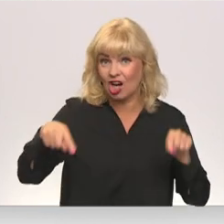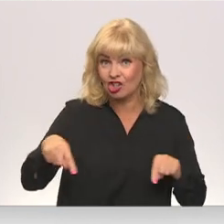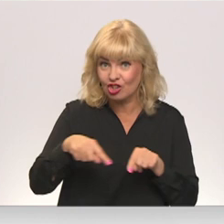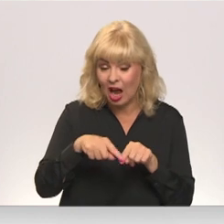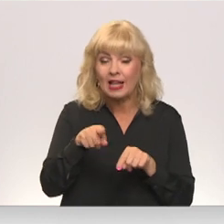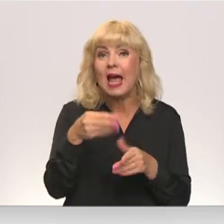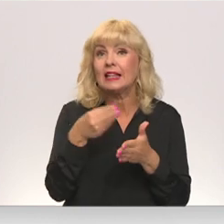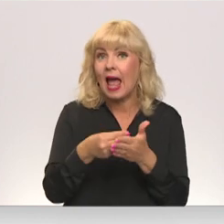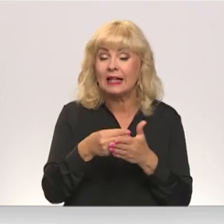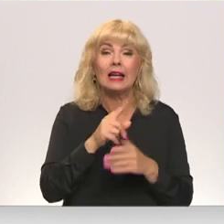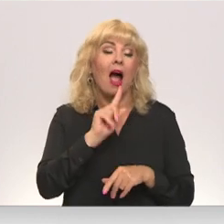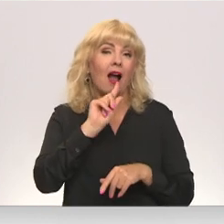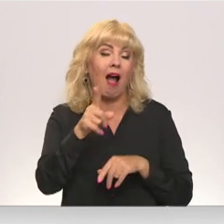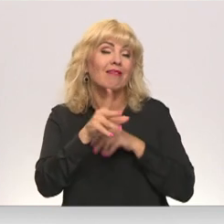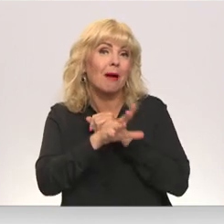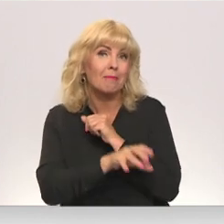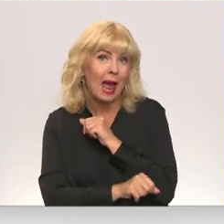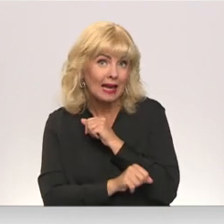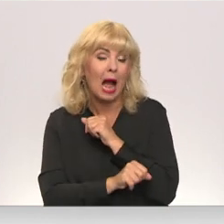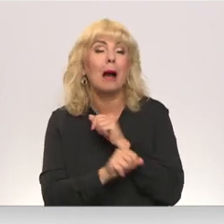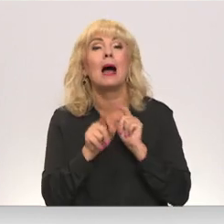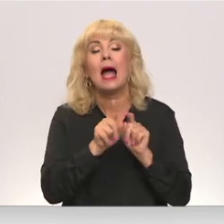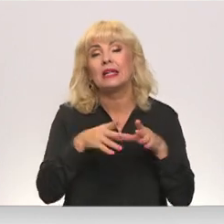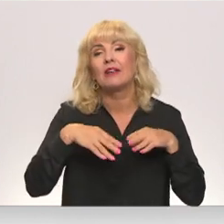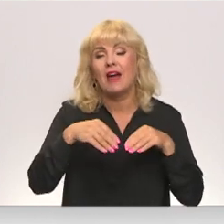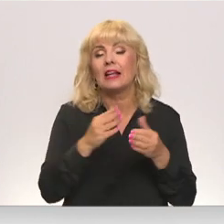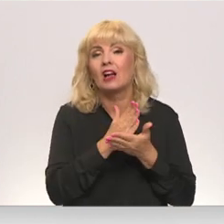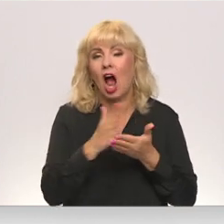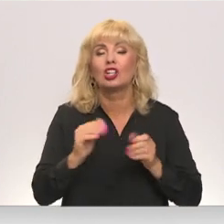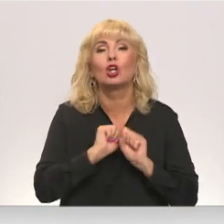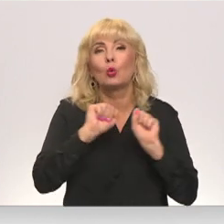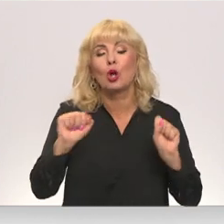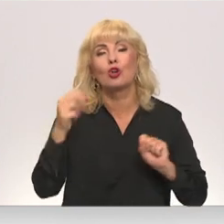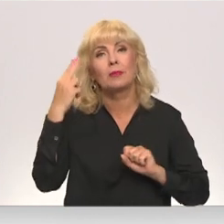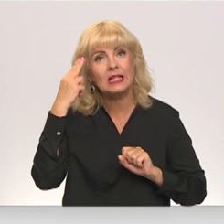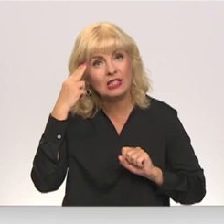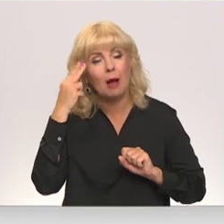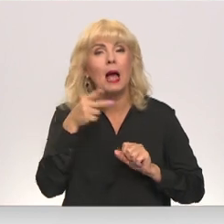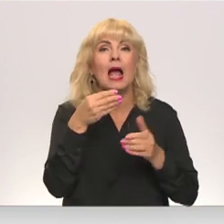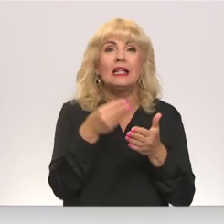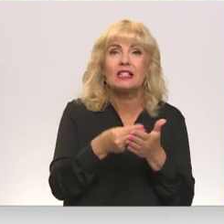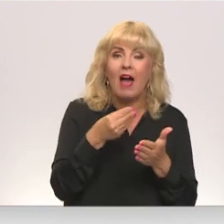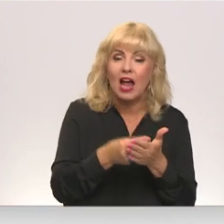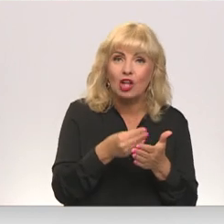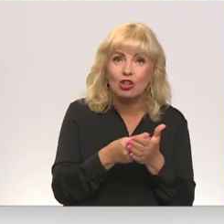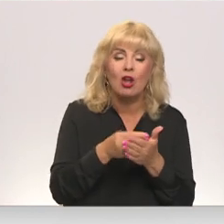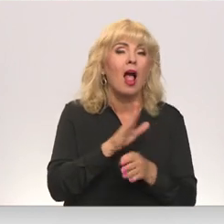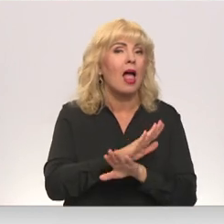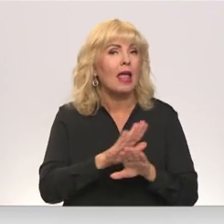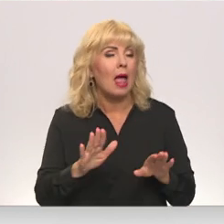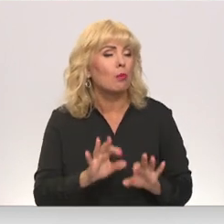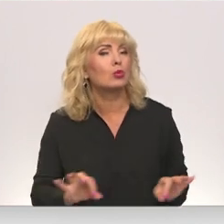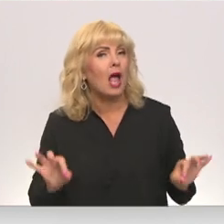gadījumā ir derīga līdz pat gada beigām, tad attiecīgi tiek veikta rūpīgi drošības risku un drošuma risku izvērtēšana, lai tā tad nebūtu